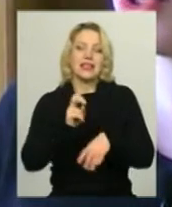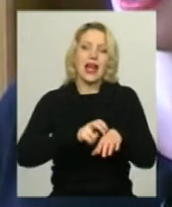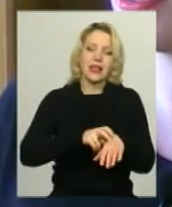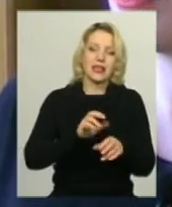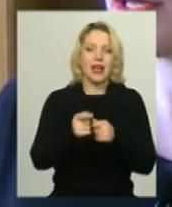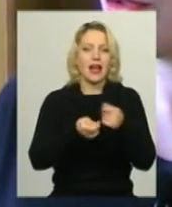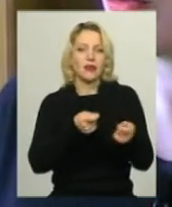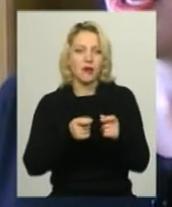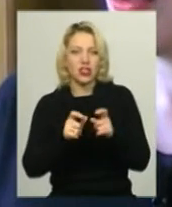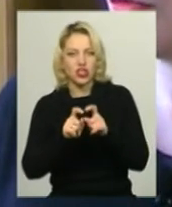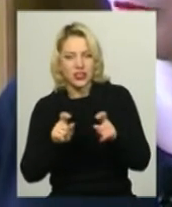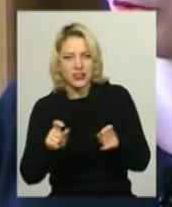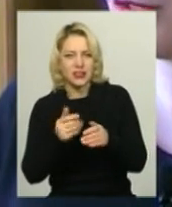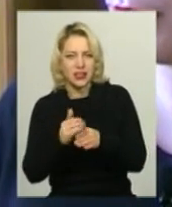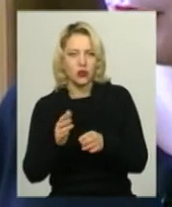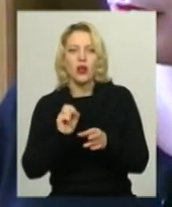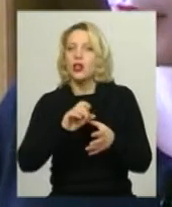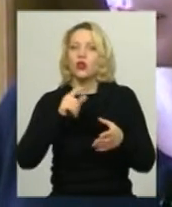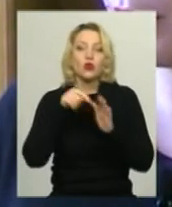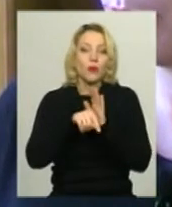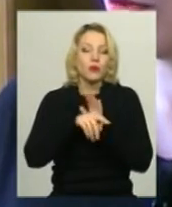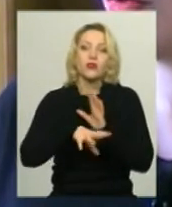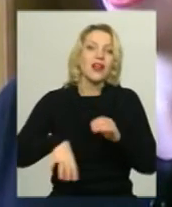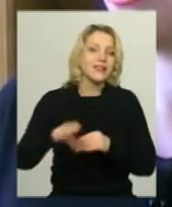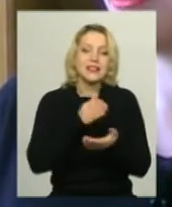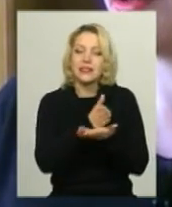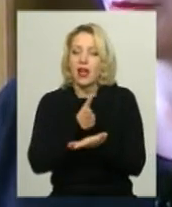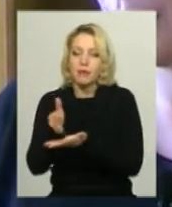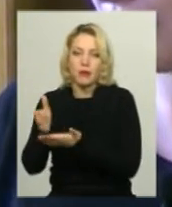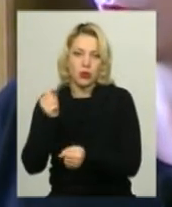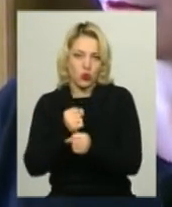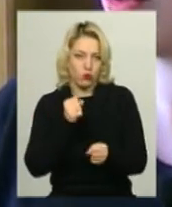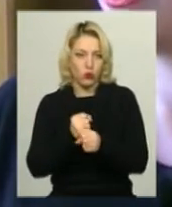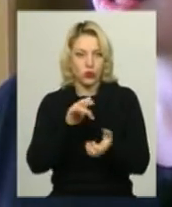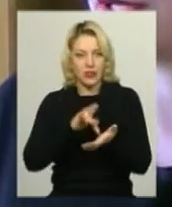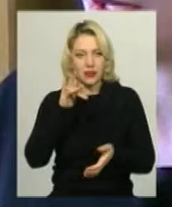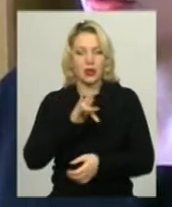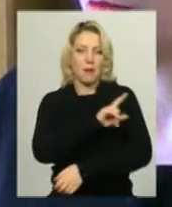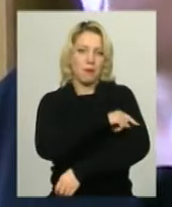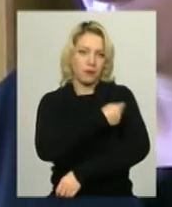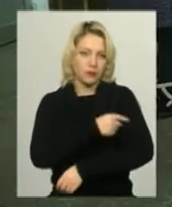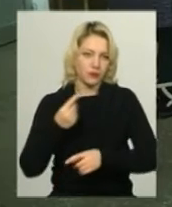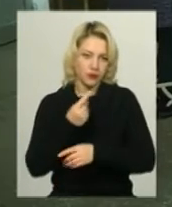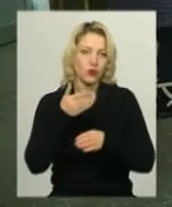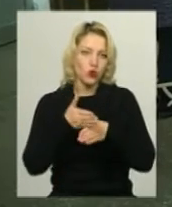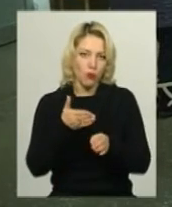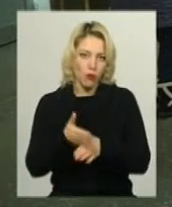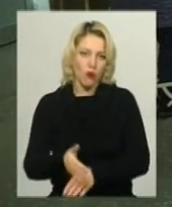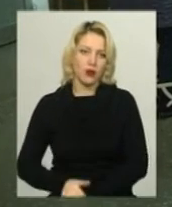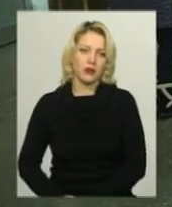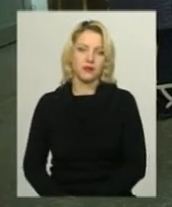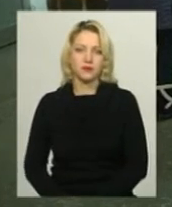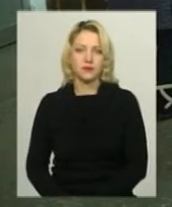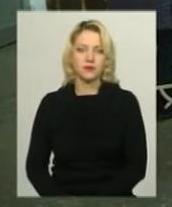адмінчастину центру, тобто на всі напрямки роботи Центру первинної медико-санітарної допомоги. Вікторія